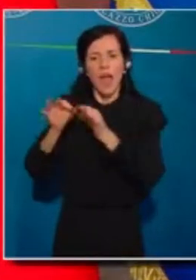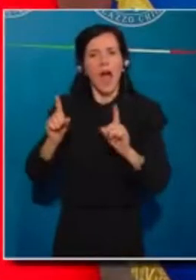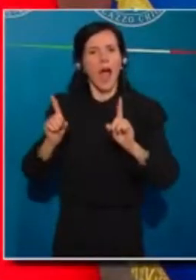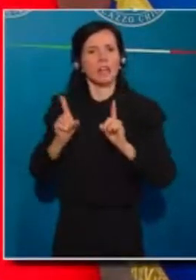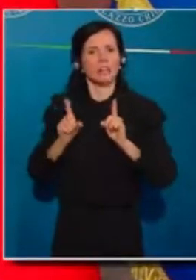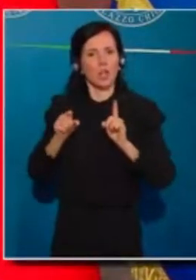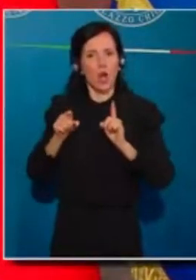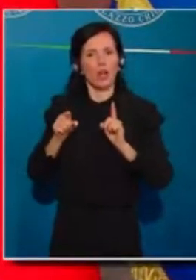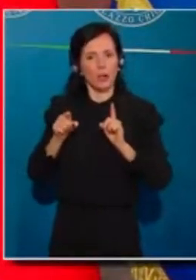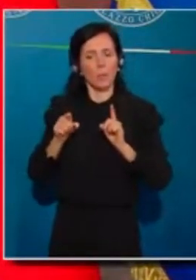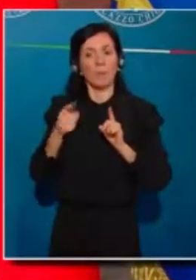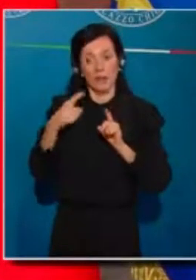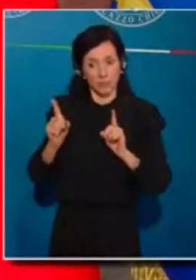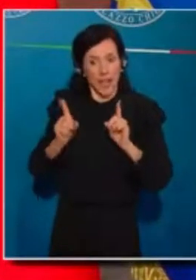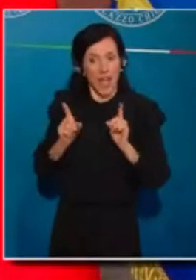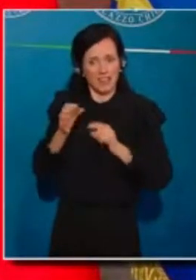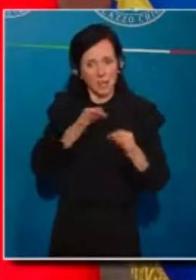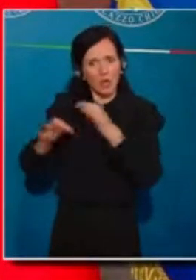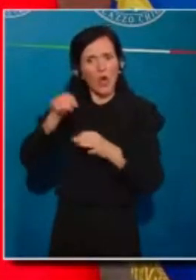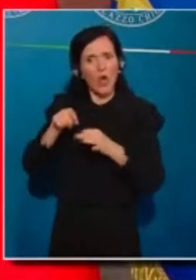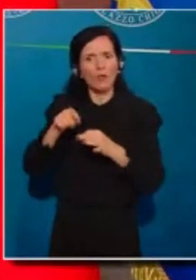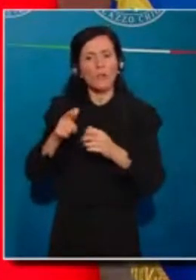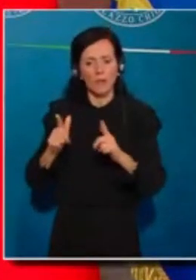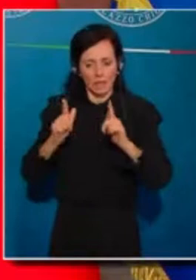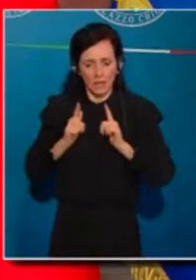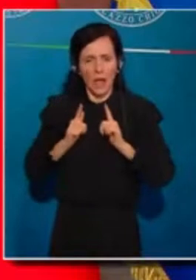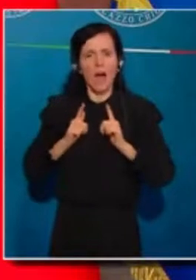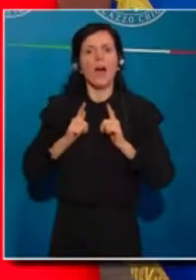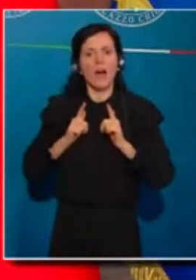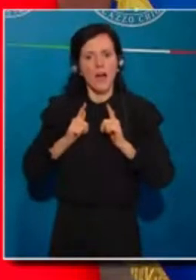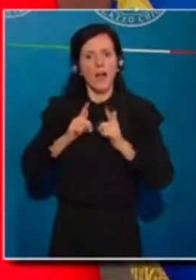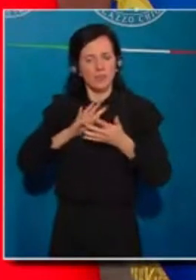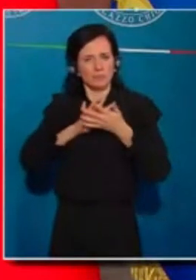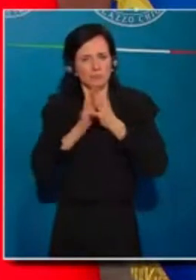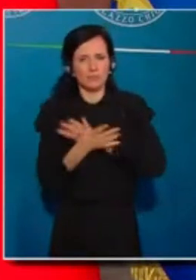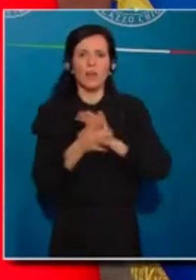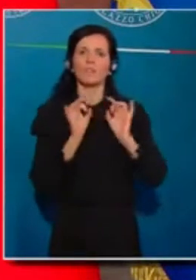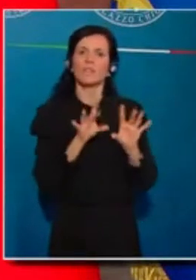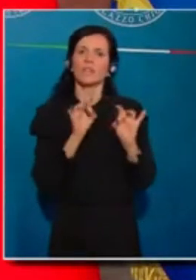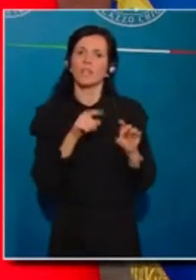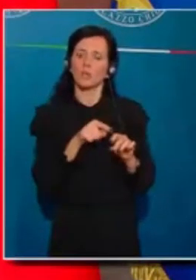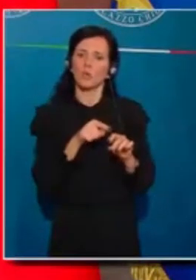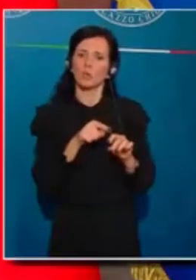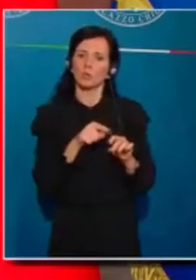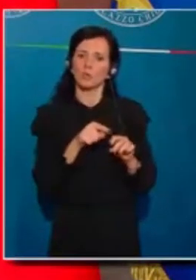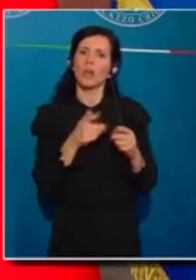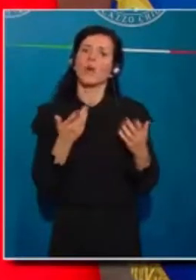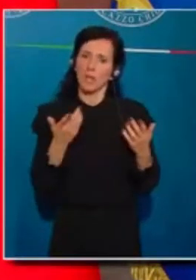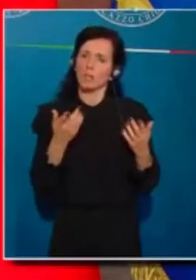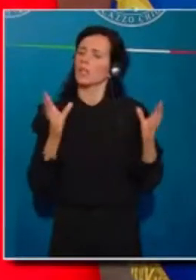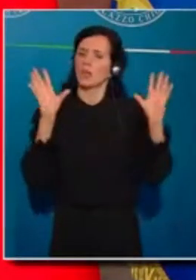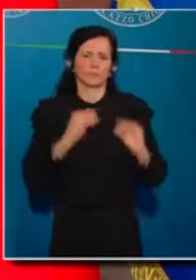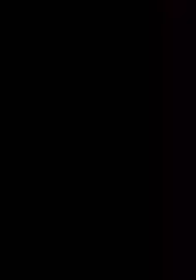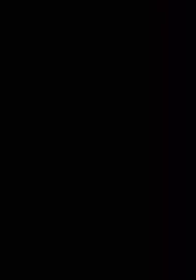come sapete diversamente ma in qualche modo neutralizzano il virus l'efficacia del virus quindi con logica